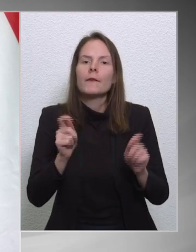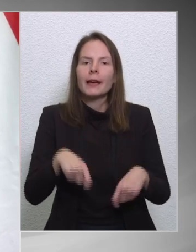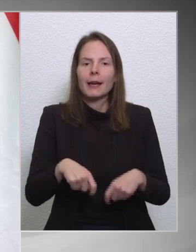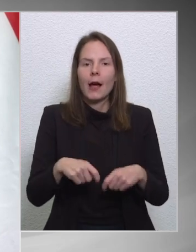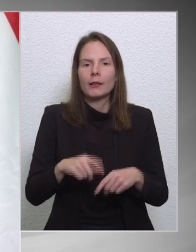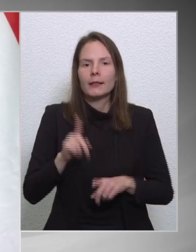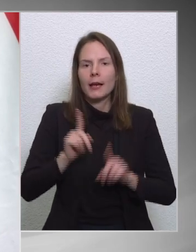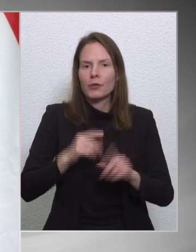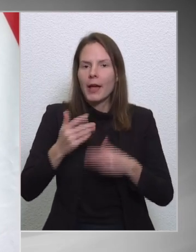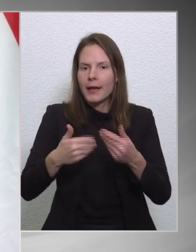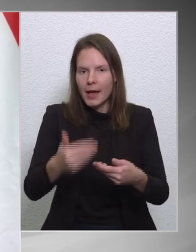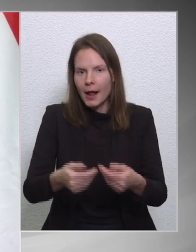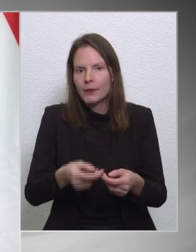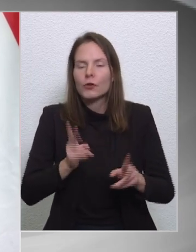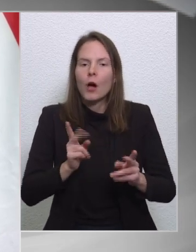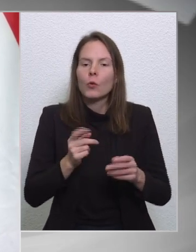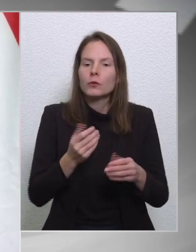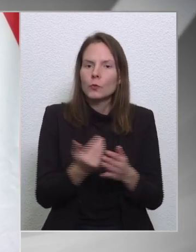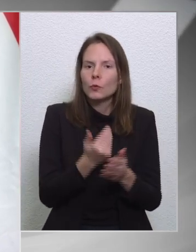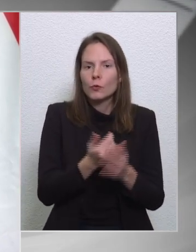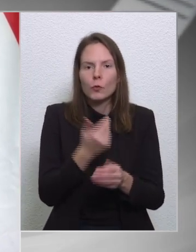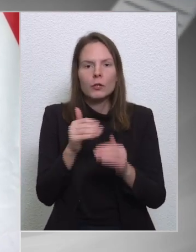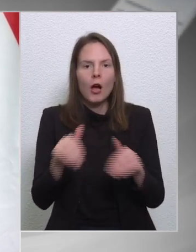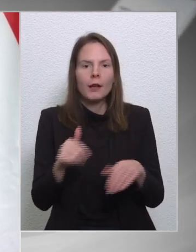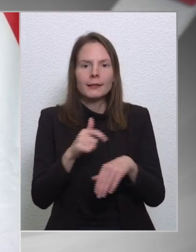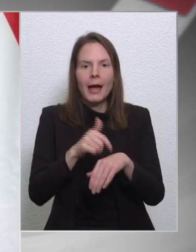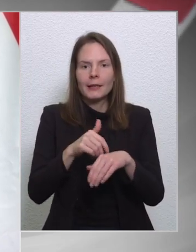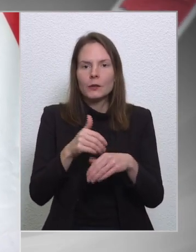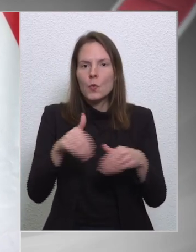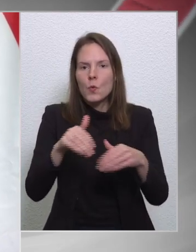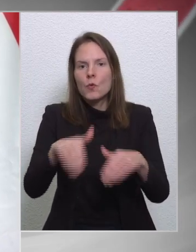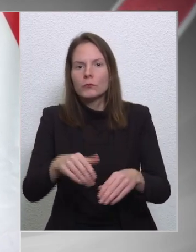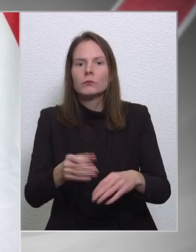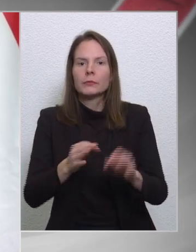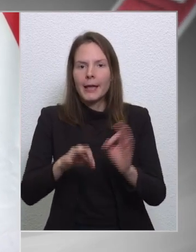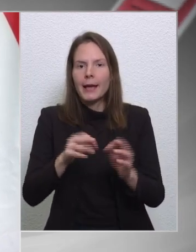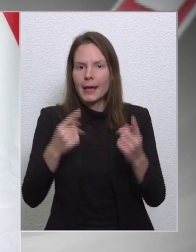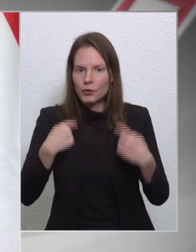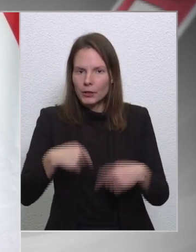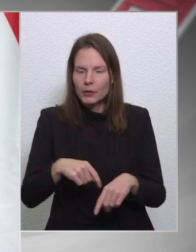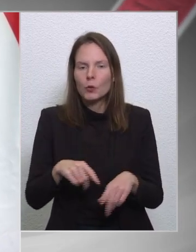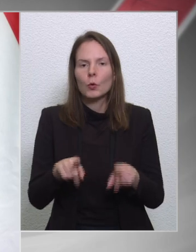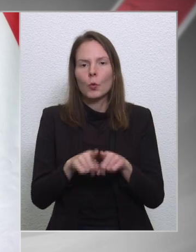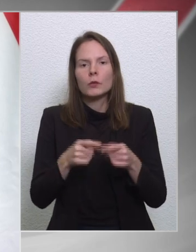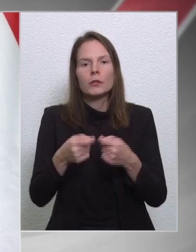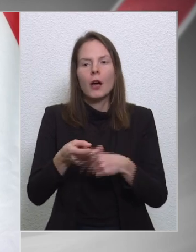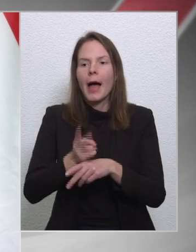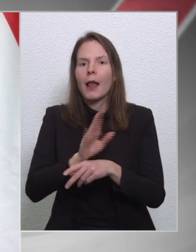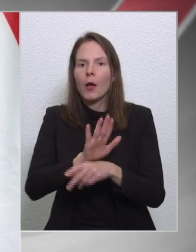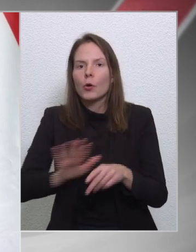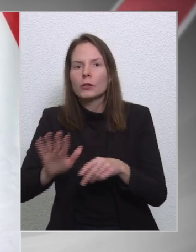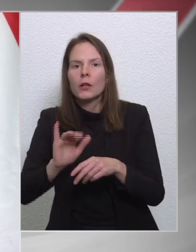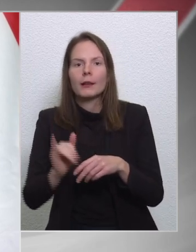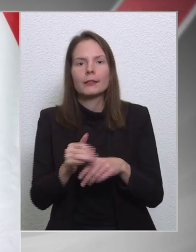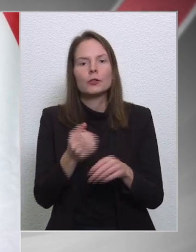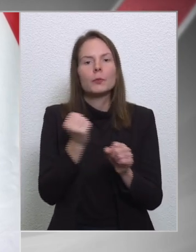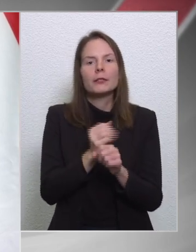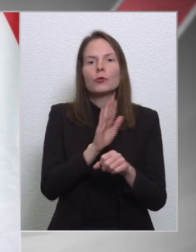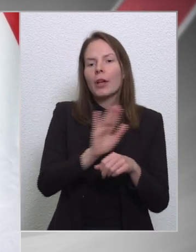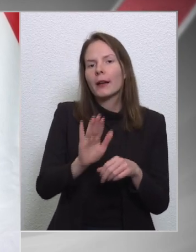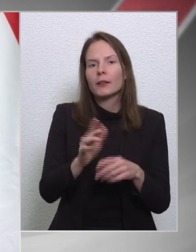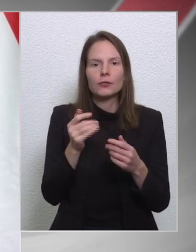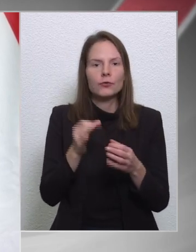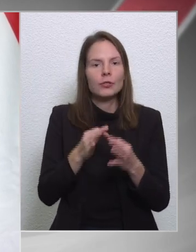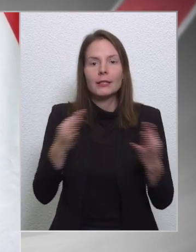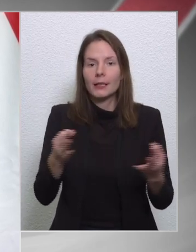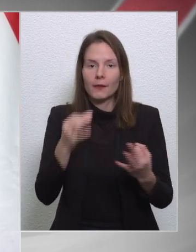és ahogyan teljesítjük az újabb és újabb határidőket, úgy a tagállamok számára és a bizottság számára is nyilvánvaló lesz, hogy nem